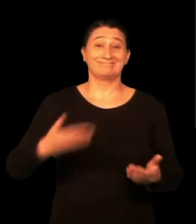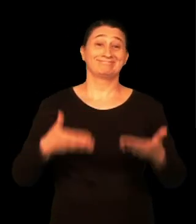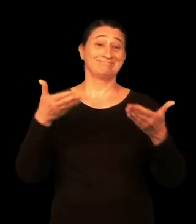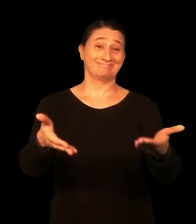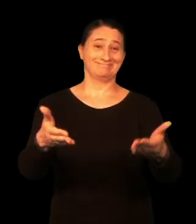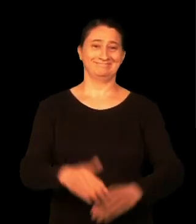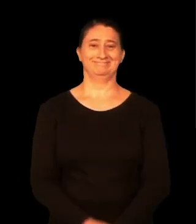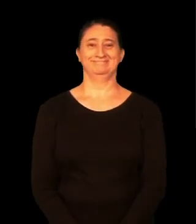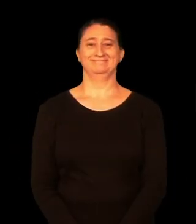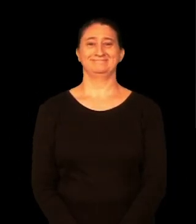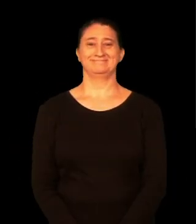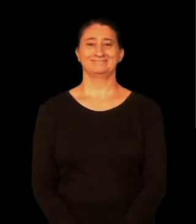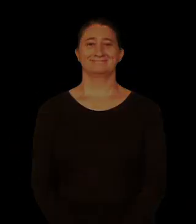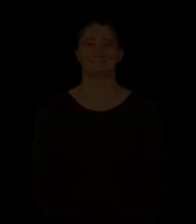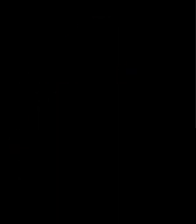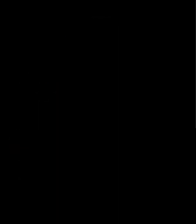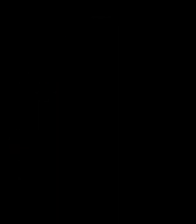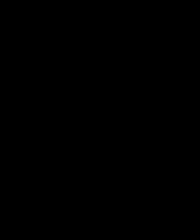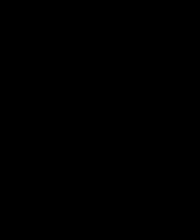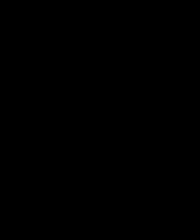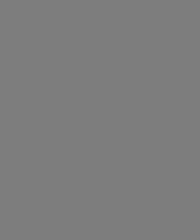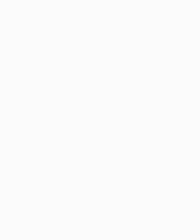Zuri laguntzeko gaude.